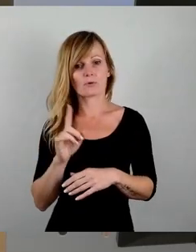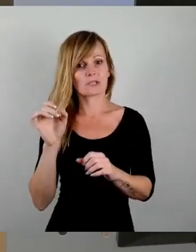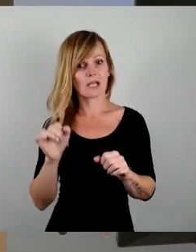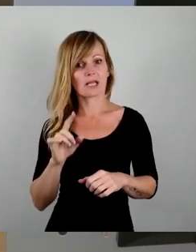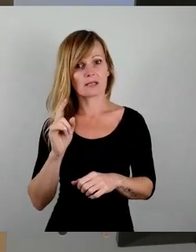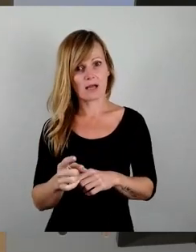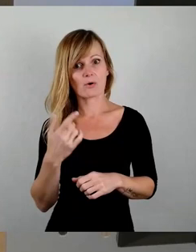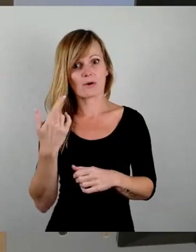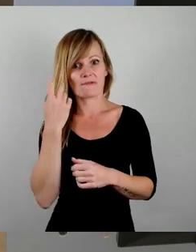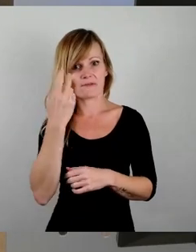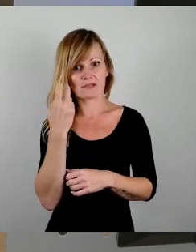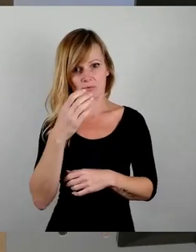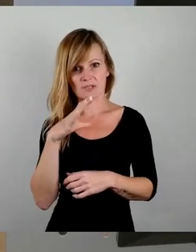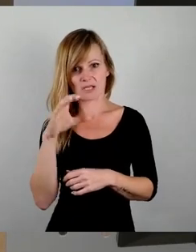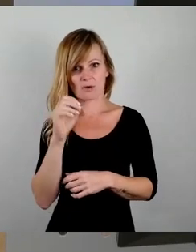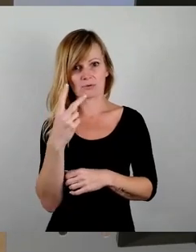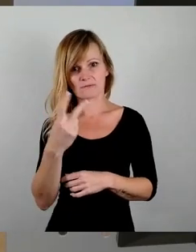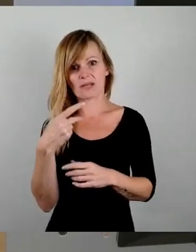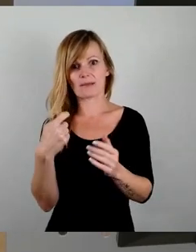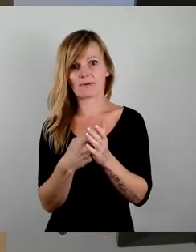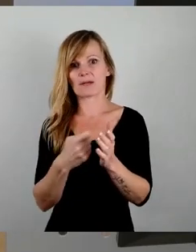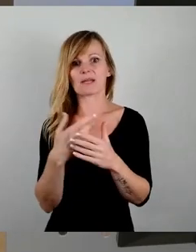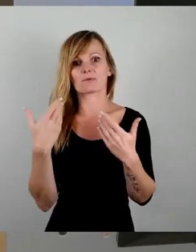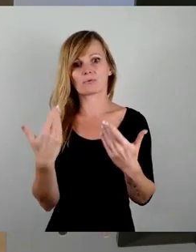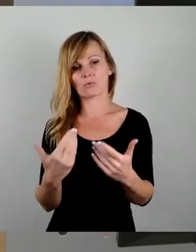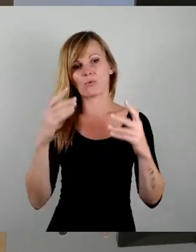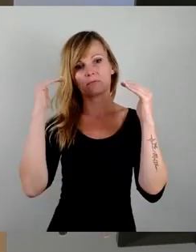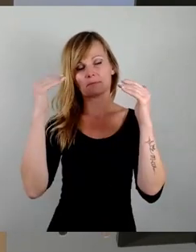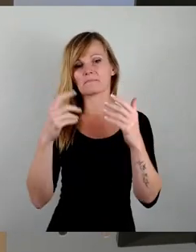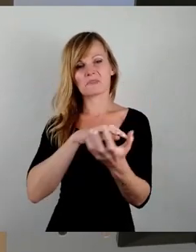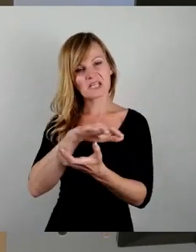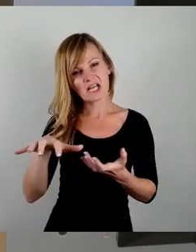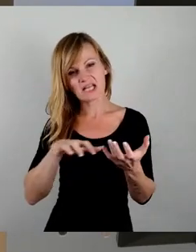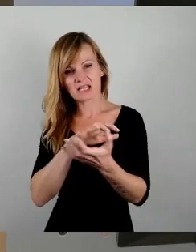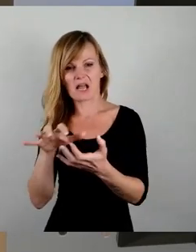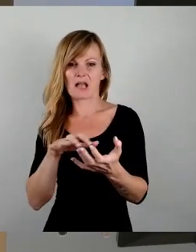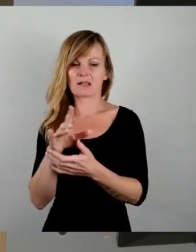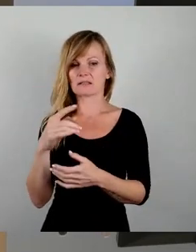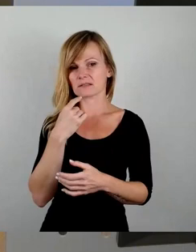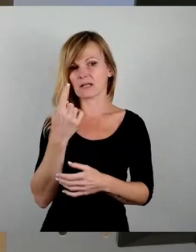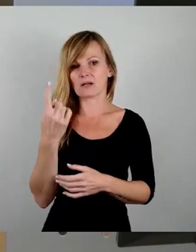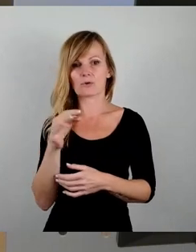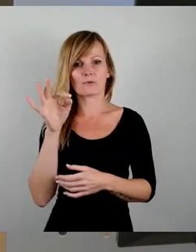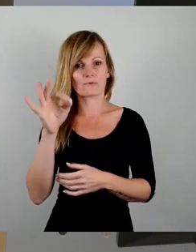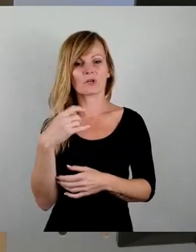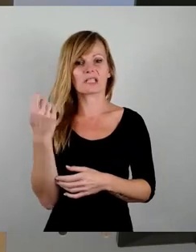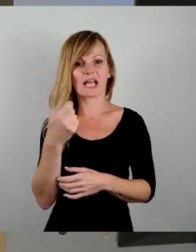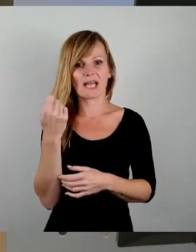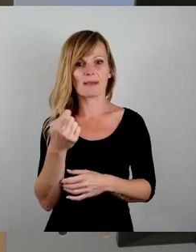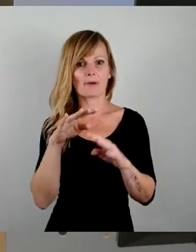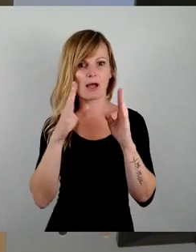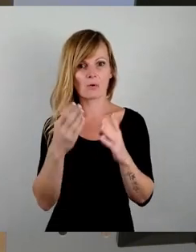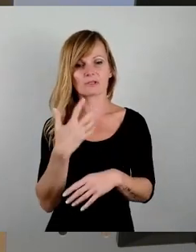versuchen, die CO2-Bepreisung so zu skandalisieren, sich in diesem Zuge auch für Treibhausgase, für fossile